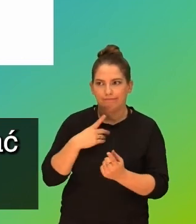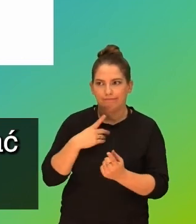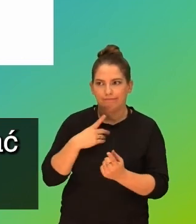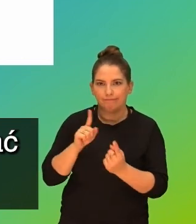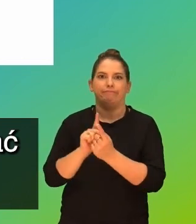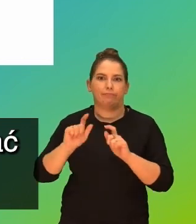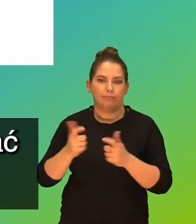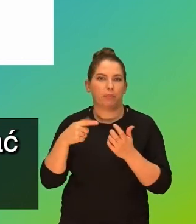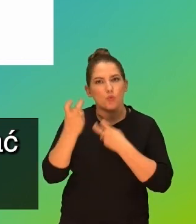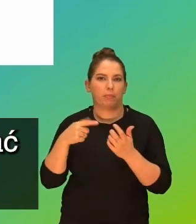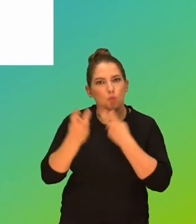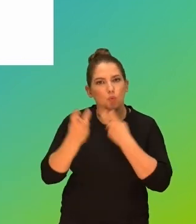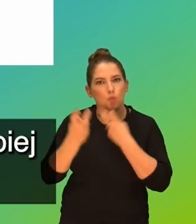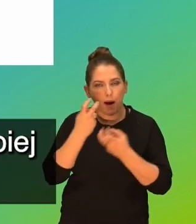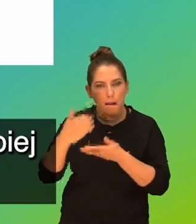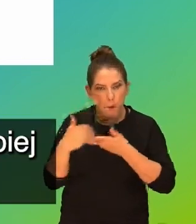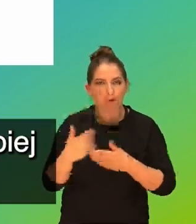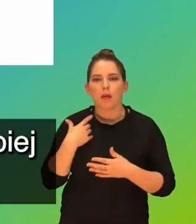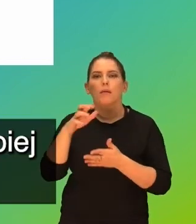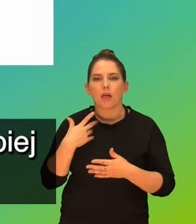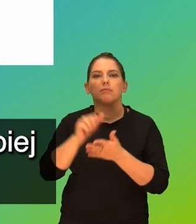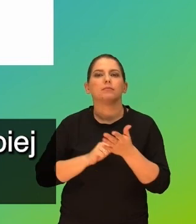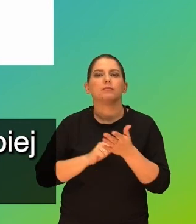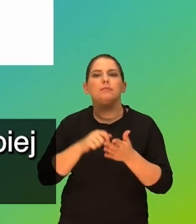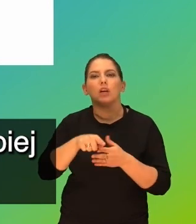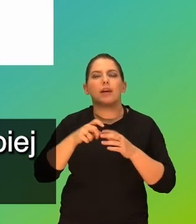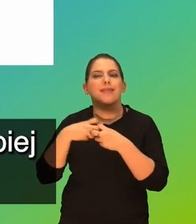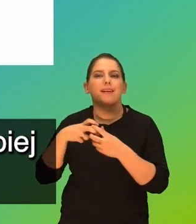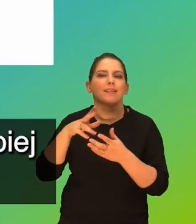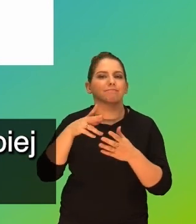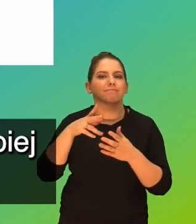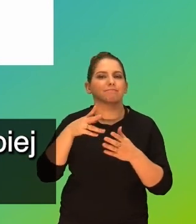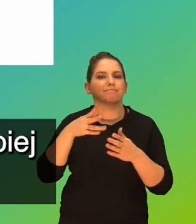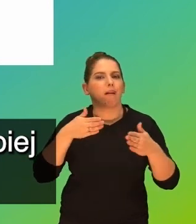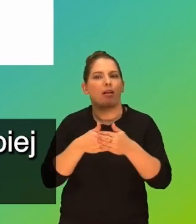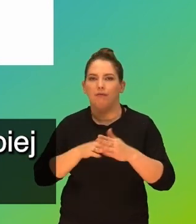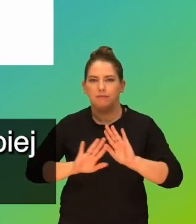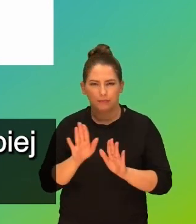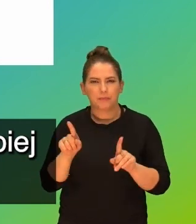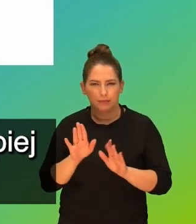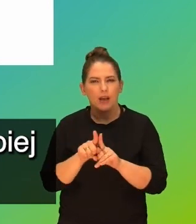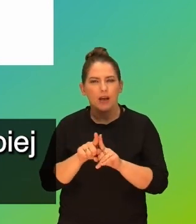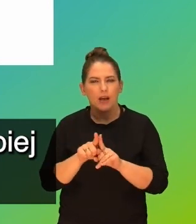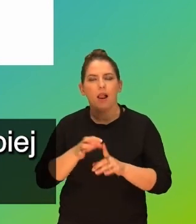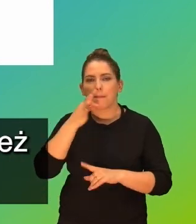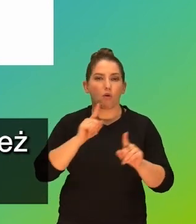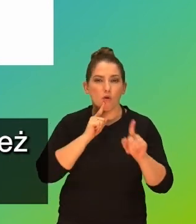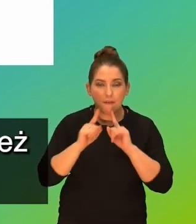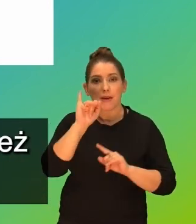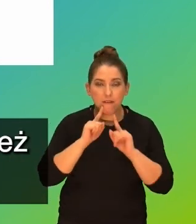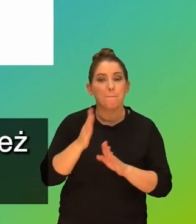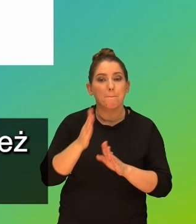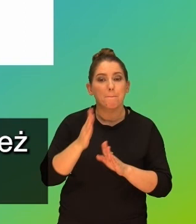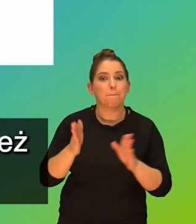przydarzy i szukać też pomocy. Nie odbierajmy dostępu do sieci z tego samego powodu lepiej rozmawiać i